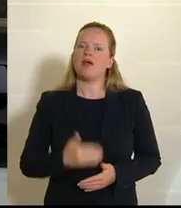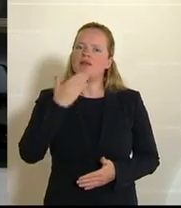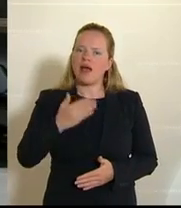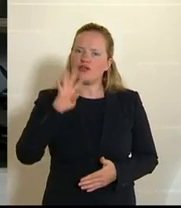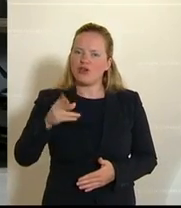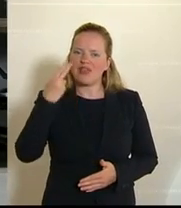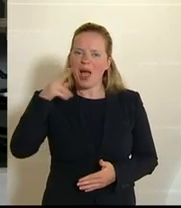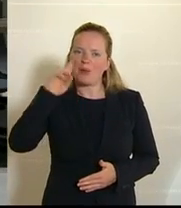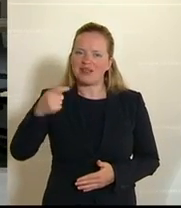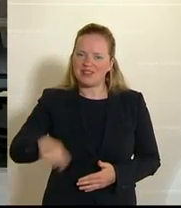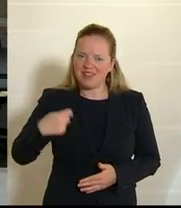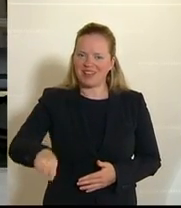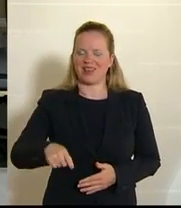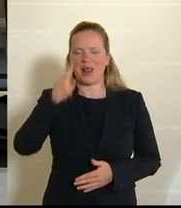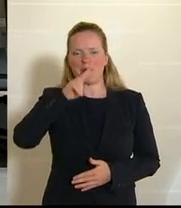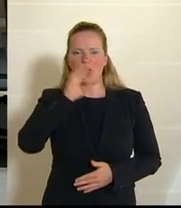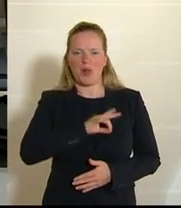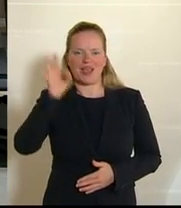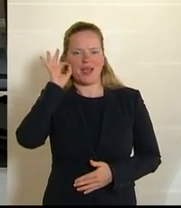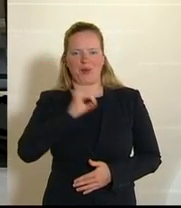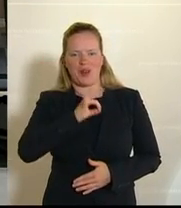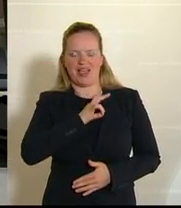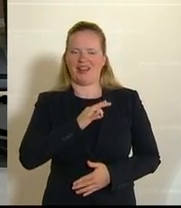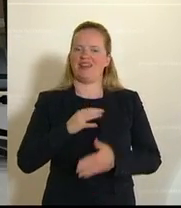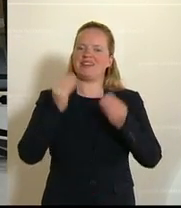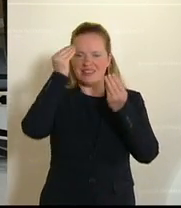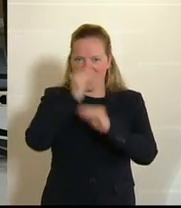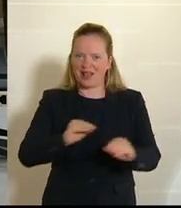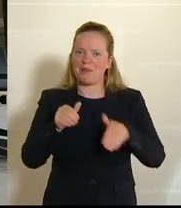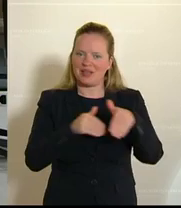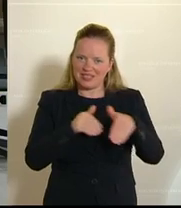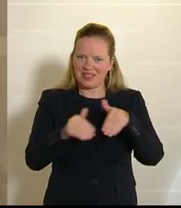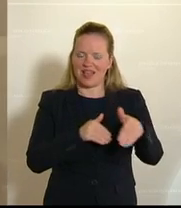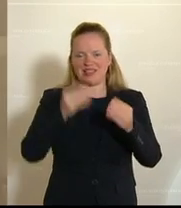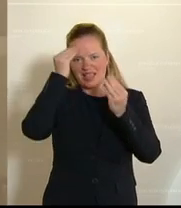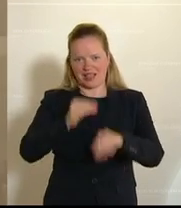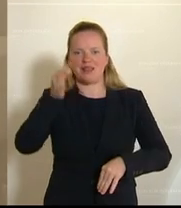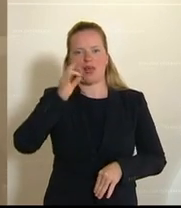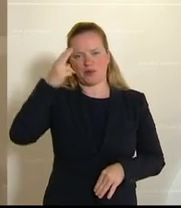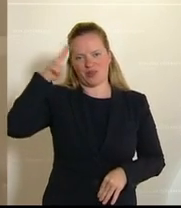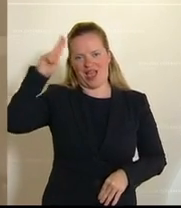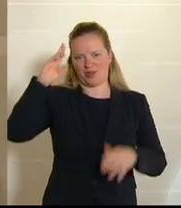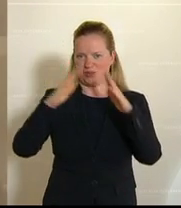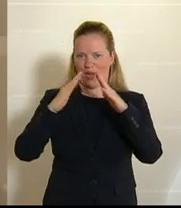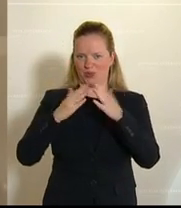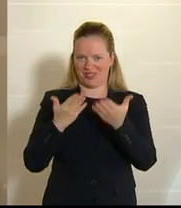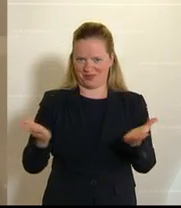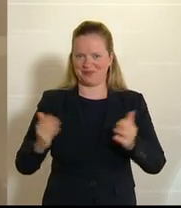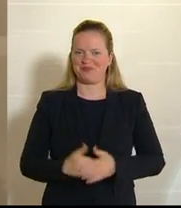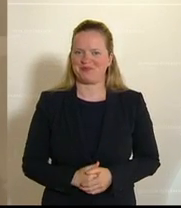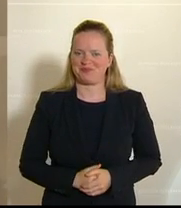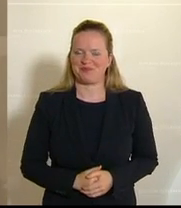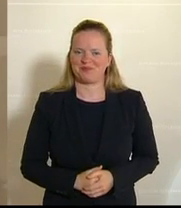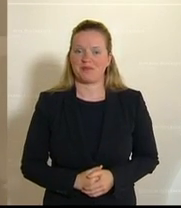Der Gesundheitssprecher der Grünen setzt fort, Ralf Schallmeier. Sehr geehrte Damen und Herren zu Hause, zuallererst möchte ich dem